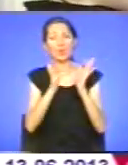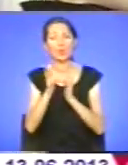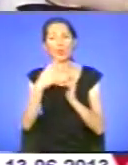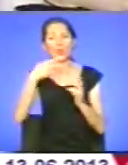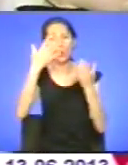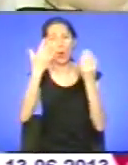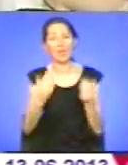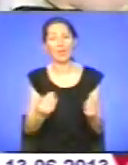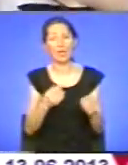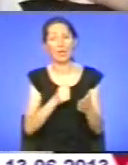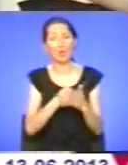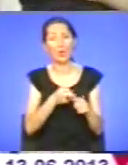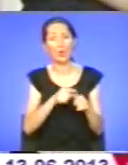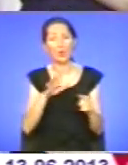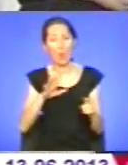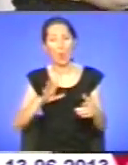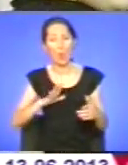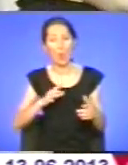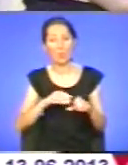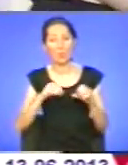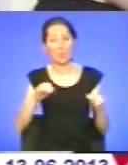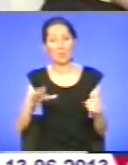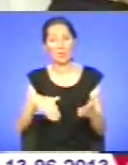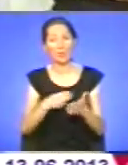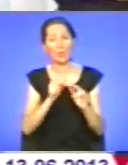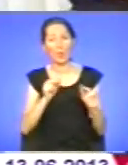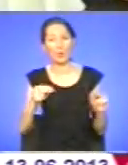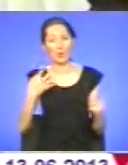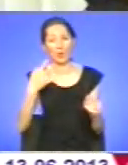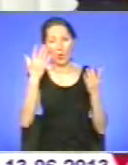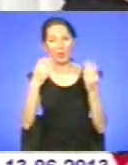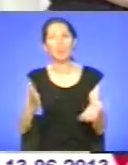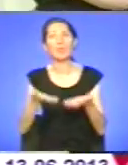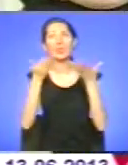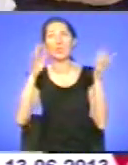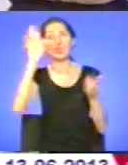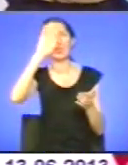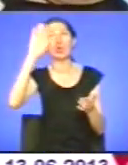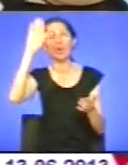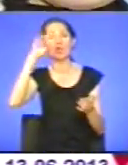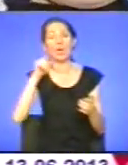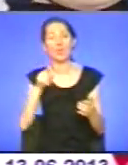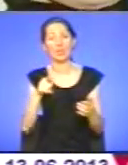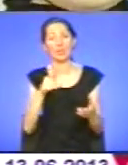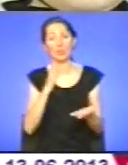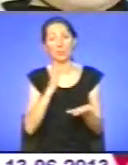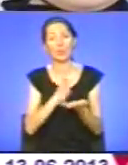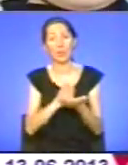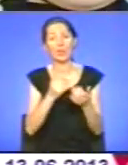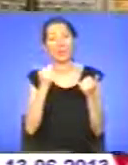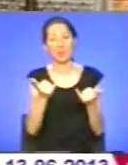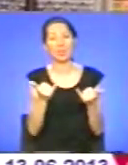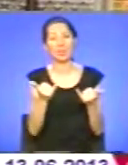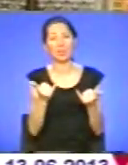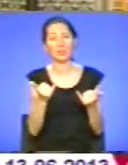перебував на землі своїми учнниками, а на сороковий день Вознесся на небеса, і там, в принципі, перебуває зараз.